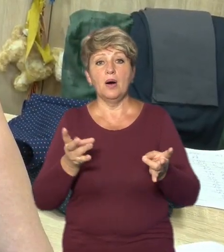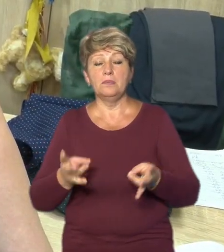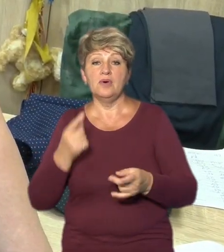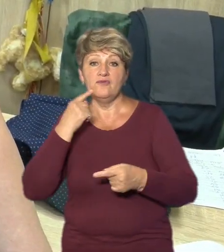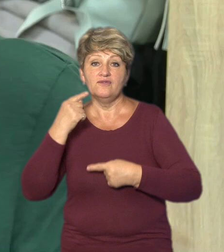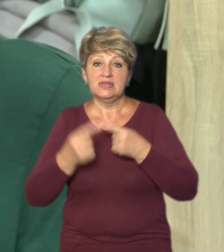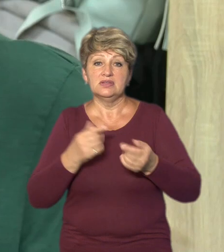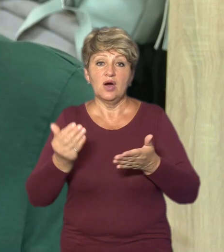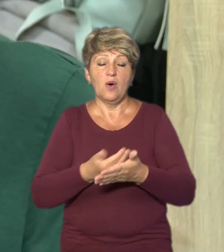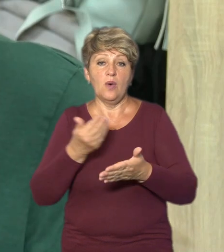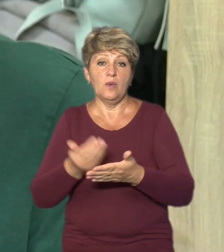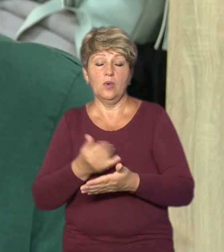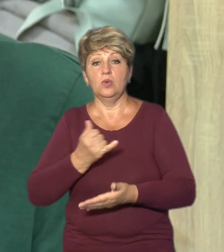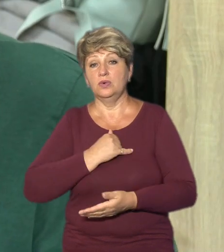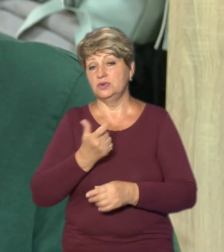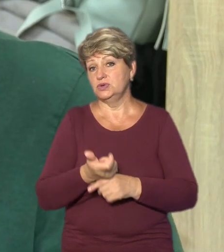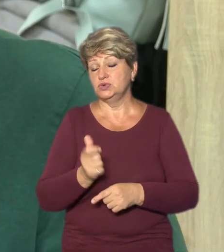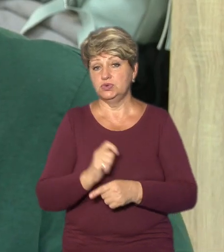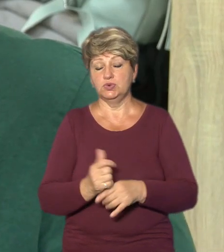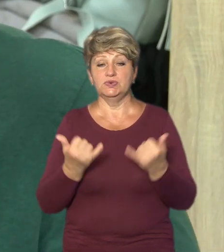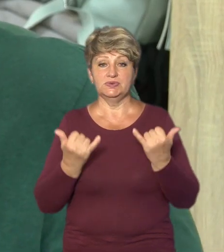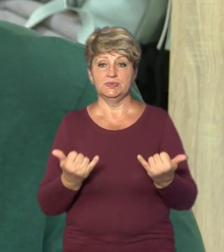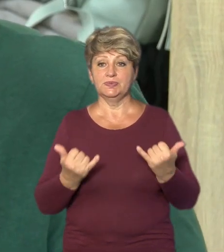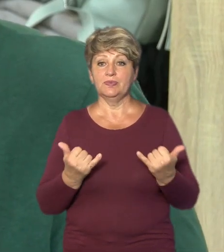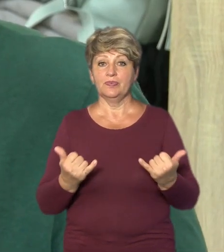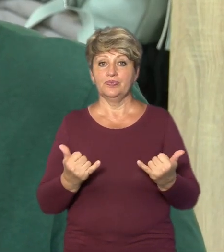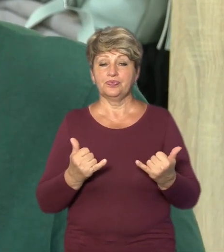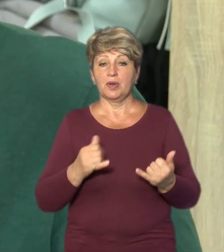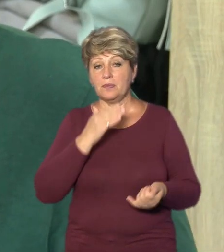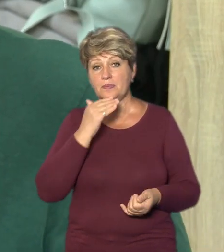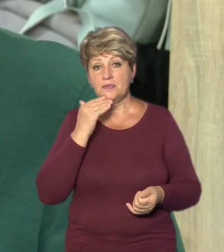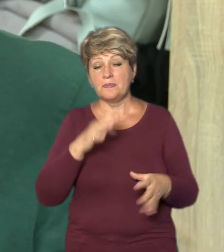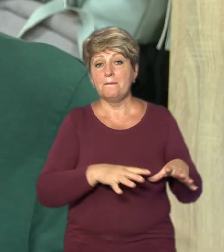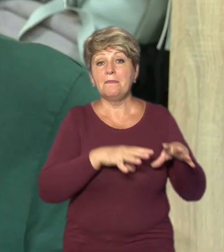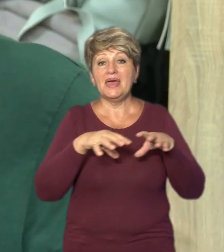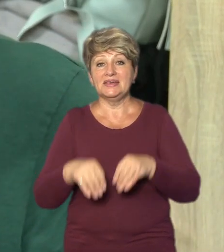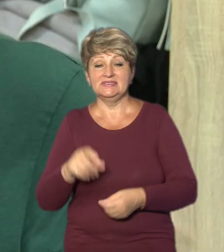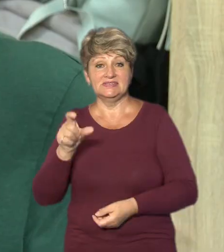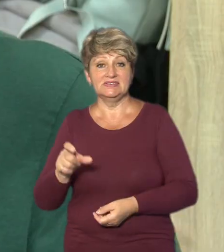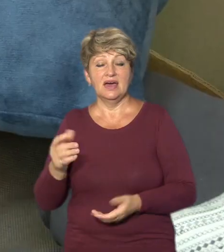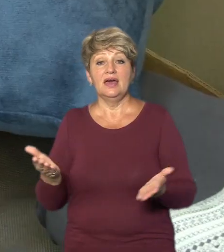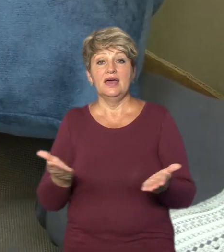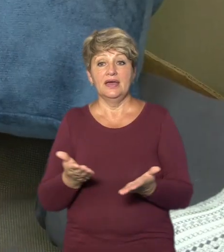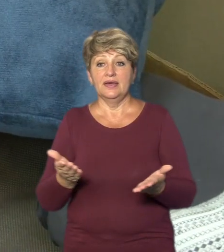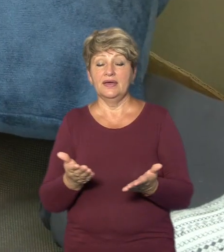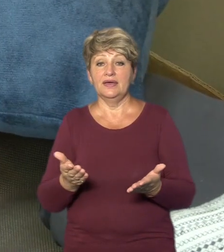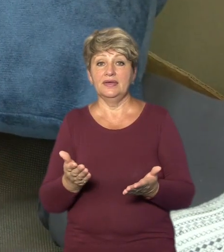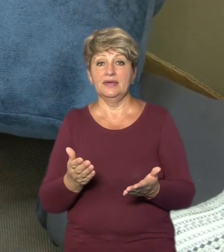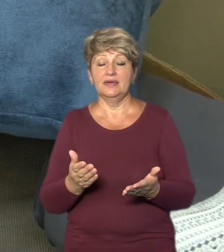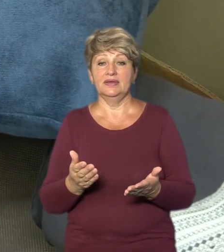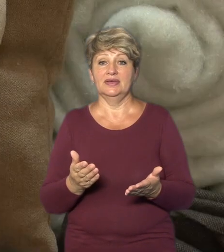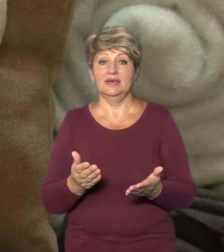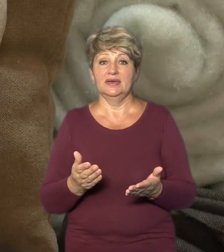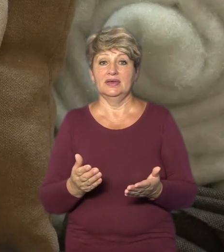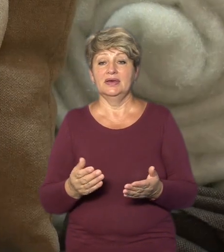оновлюються. У нас дуже пішло переселенці, які йдуть до нас по пості,